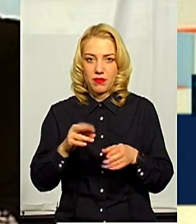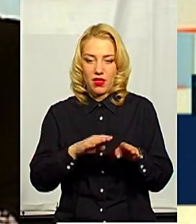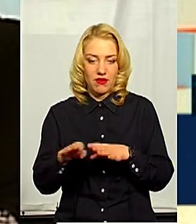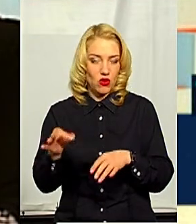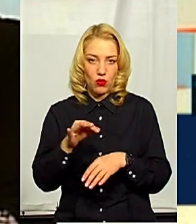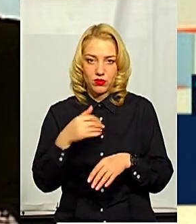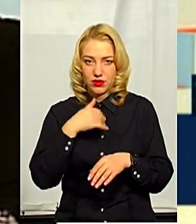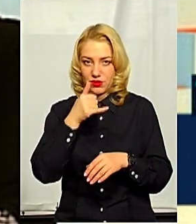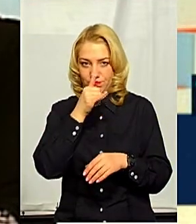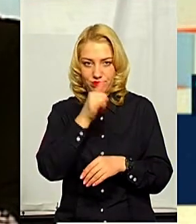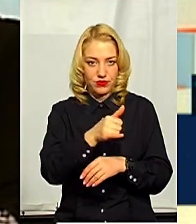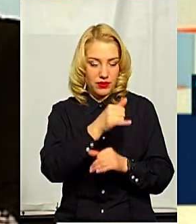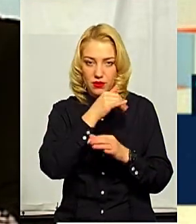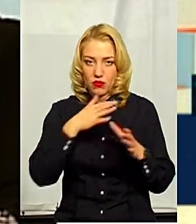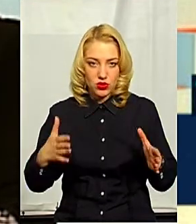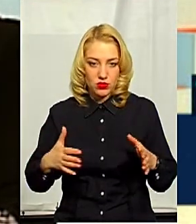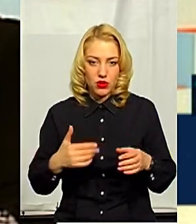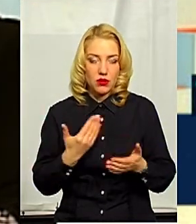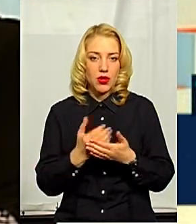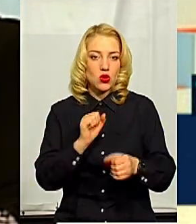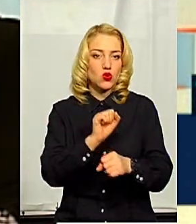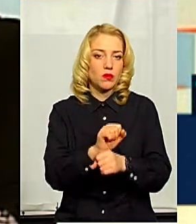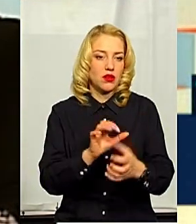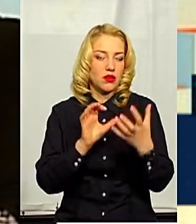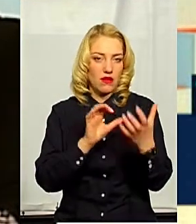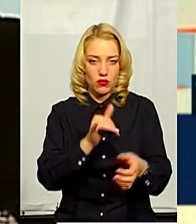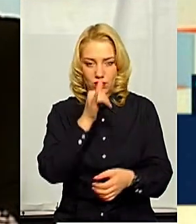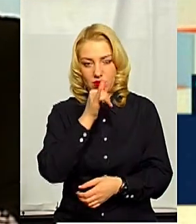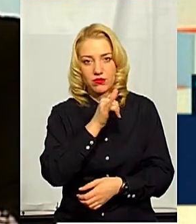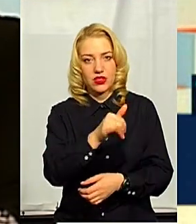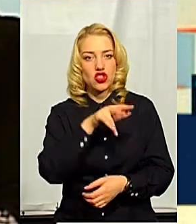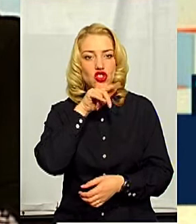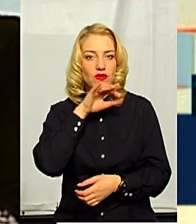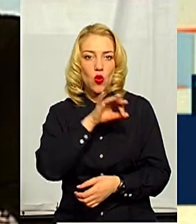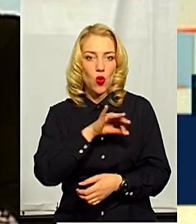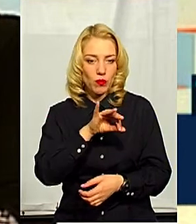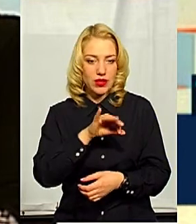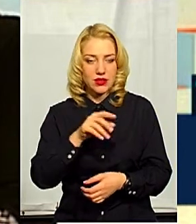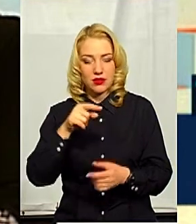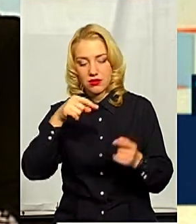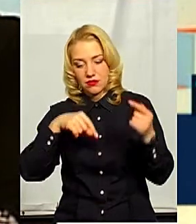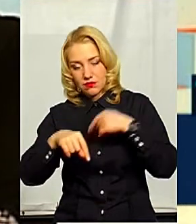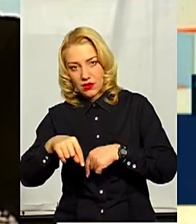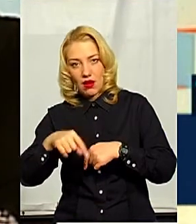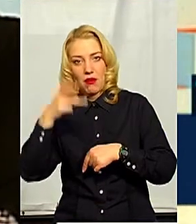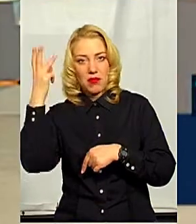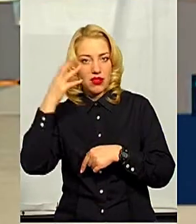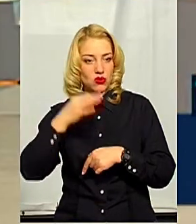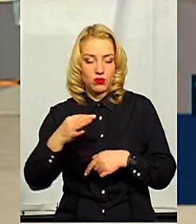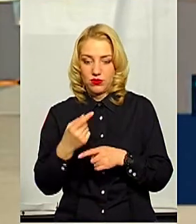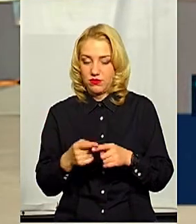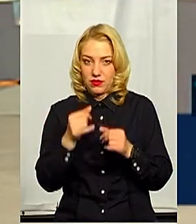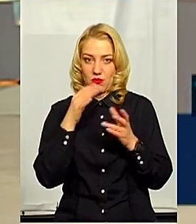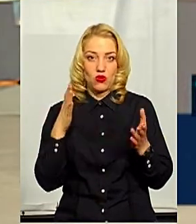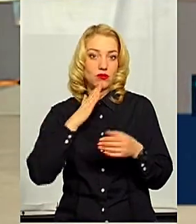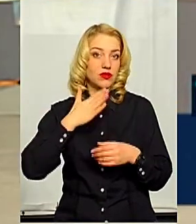Зупинити автобуси і не пускати з Чернівецької області, Хмельницької області ми теж не можемо. Це наші громадяни, це